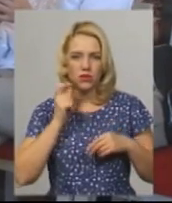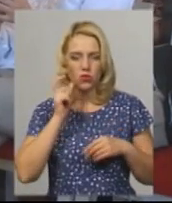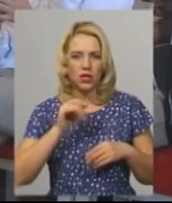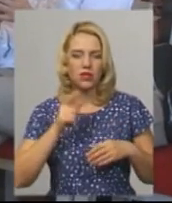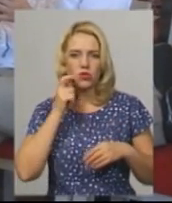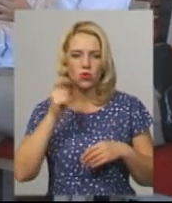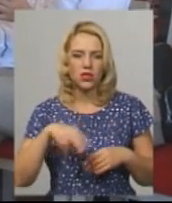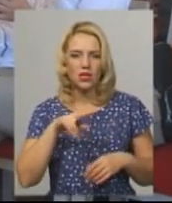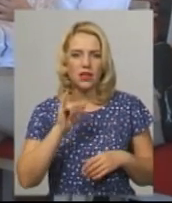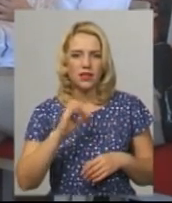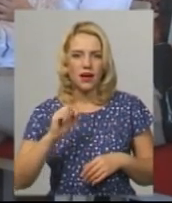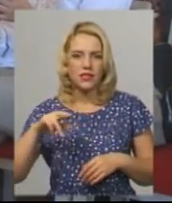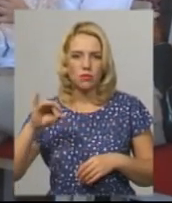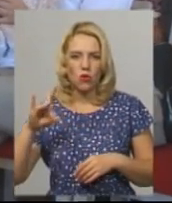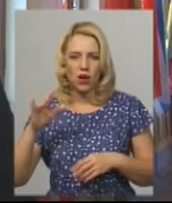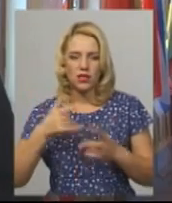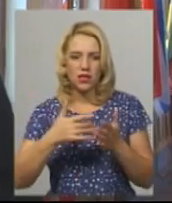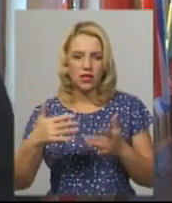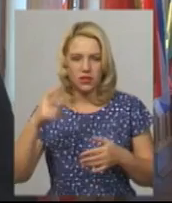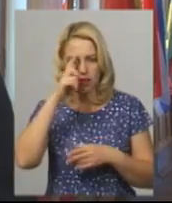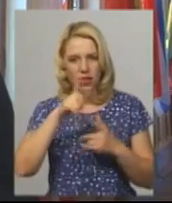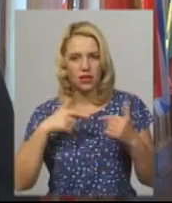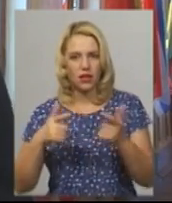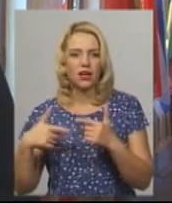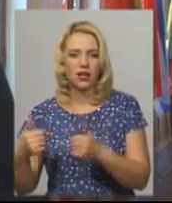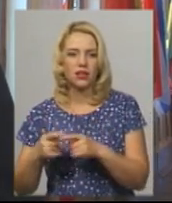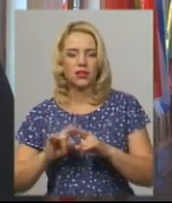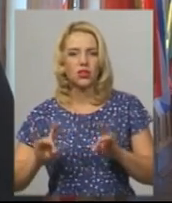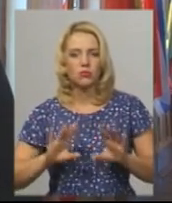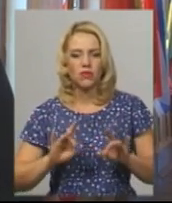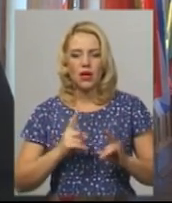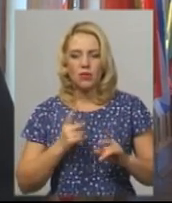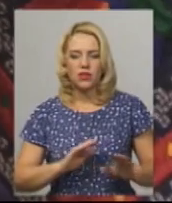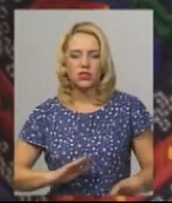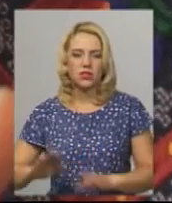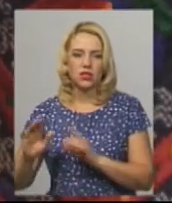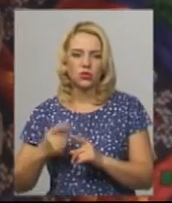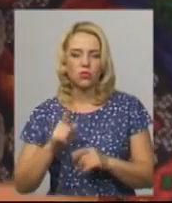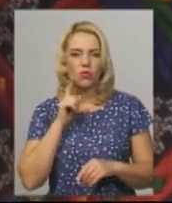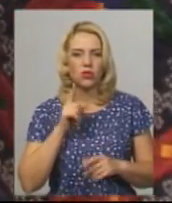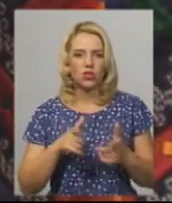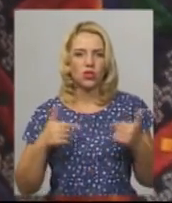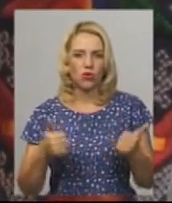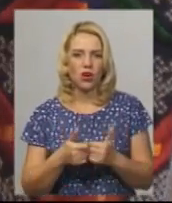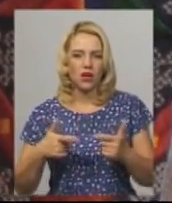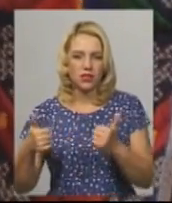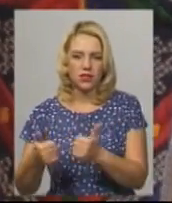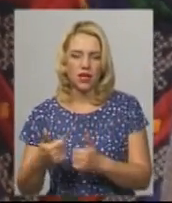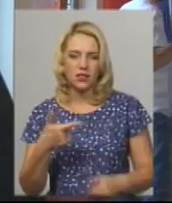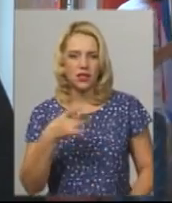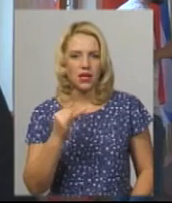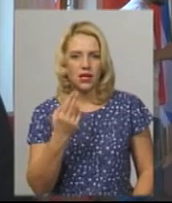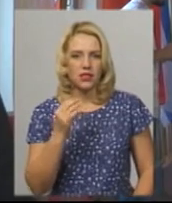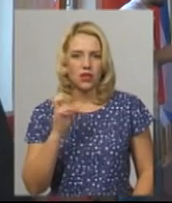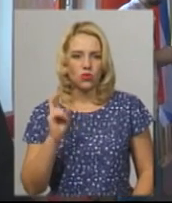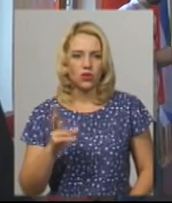українською діаспорою різних країн. Про це розповів перший заступник Світового конгресу українських молодіжних організацій «СКУМО» Олександр Іван Гриченюк.